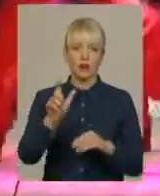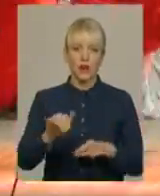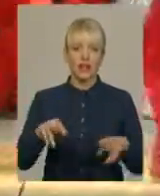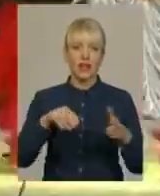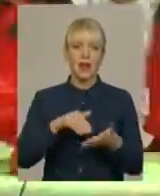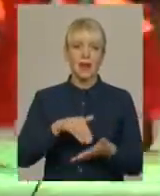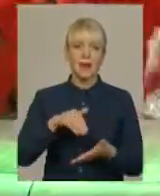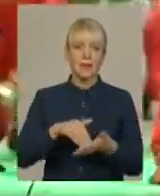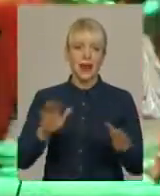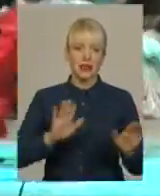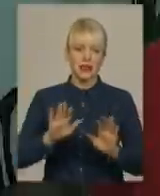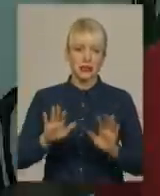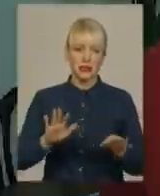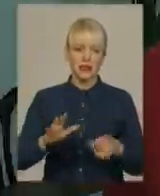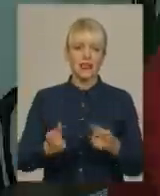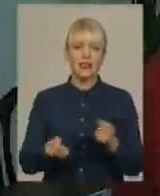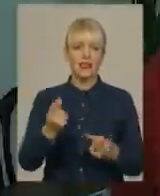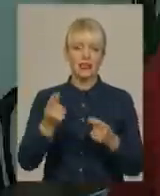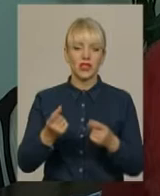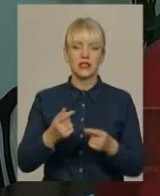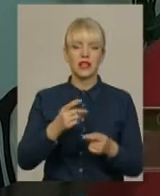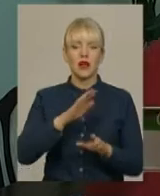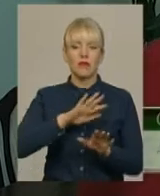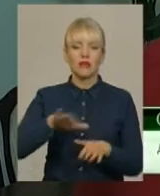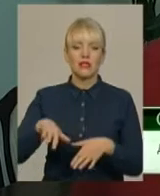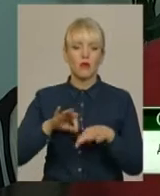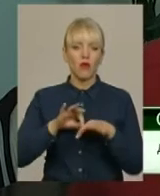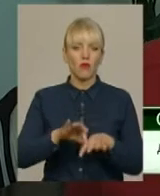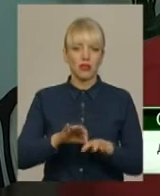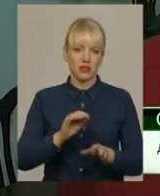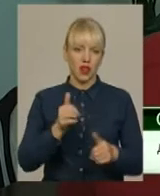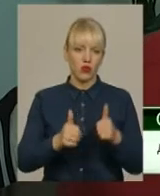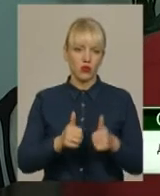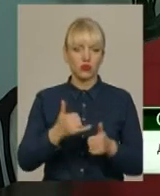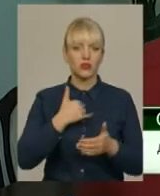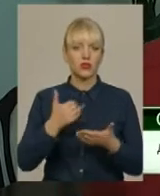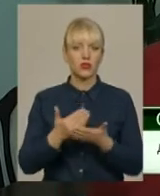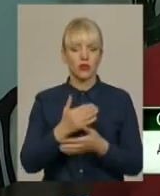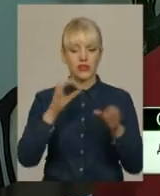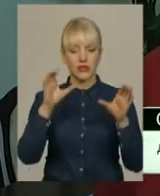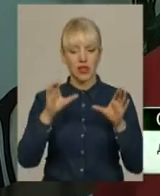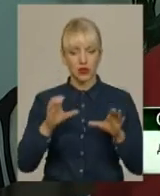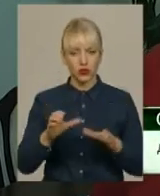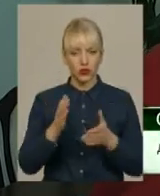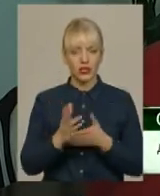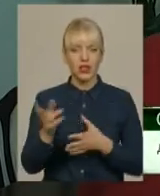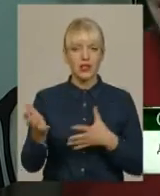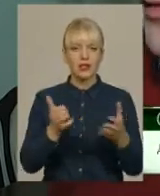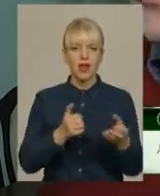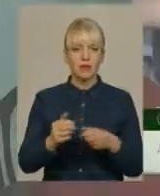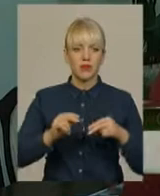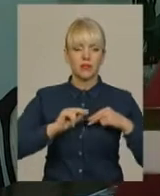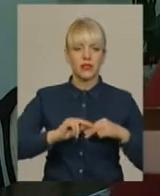'явилися після проведеного конкурсу. У нас діє новий закон про конкурсне призначення як керівників закладів культури, так і конкурсний набір працівників